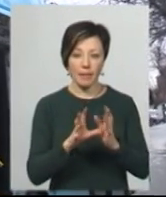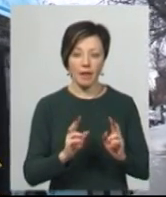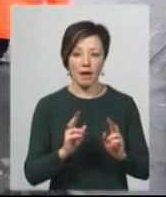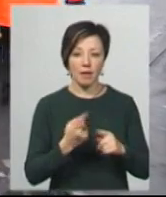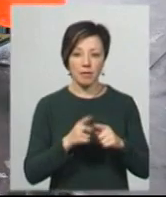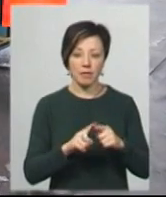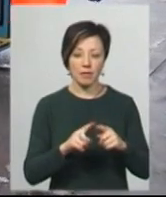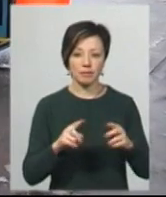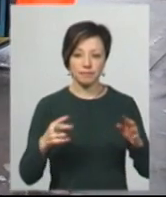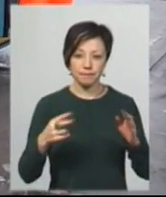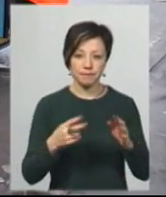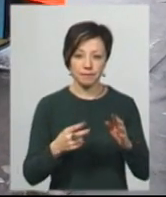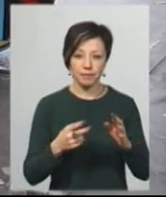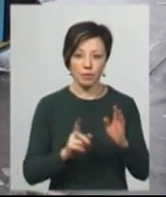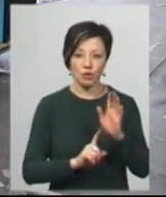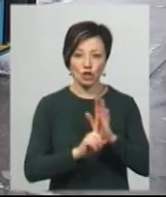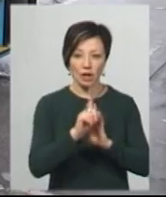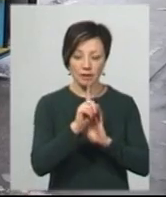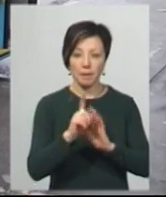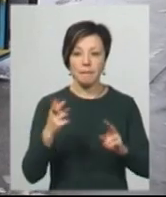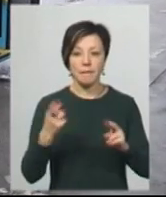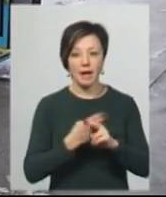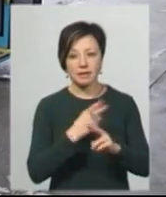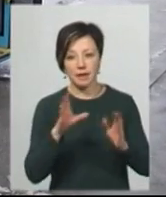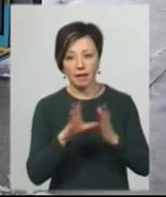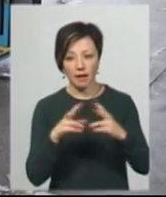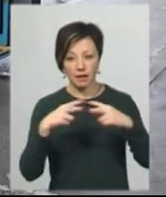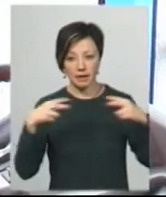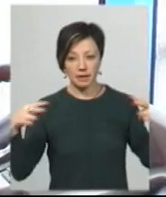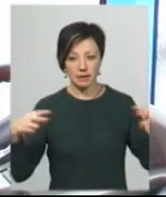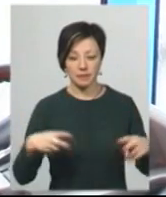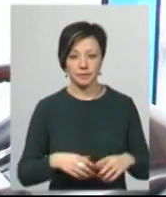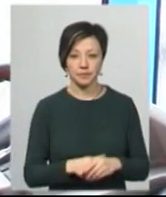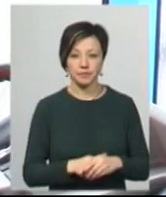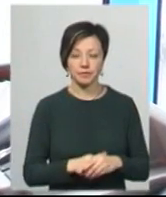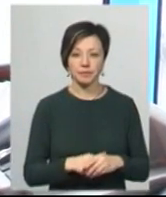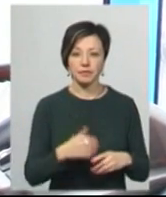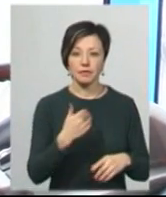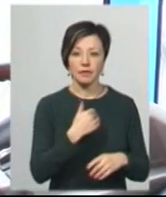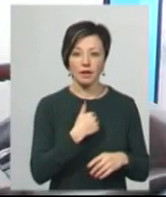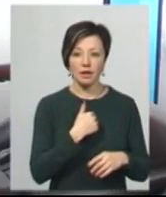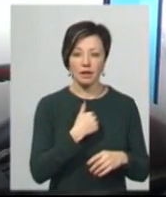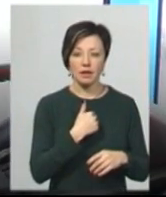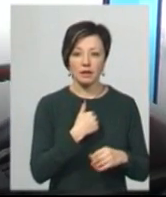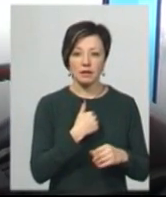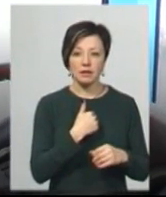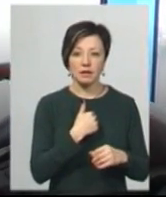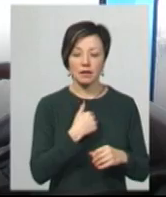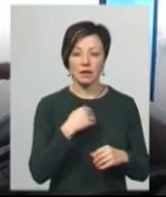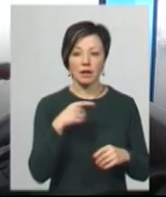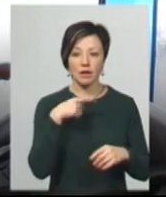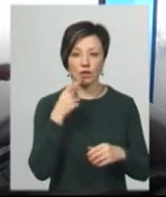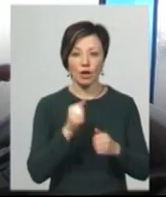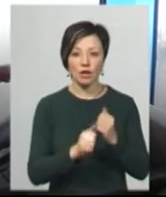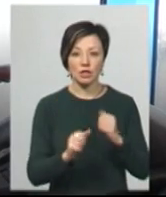контактної мережі після того, як їх опускають, коли тролейбус хіде, де немає тролейбусних ліній. Я от чотири обороти роблю оце, то кожен